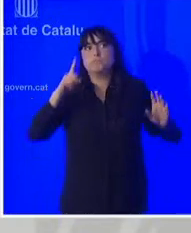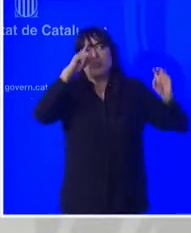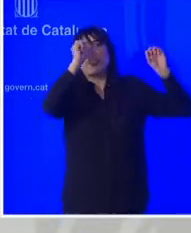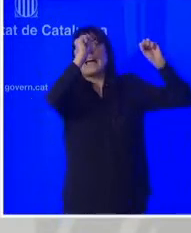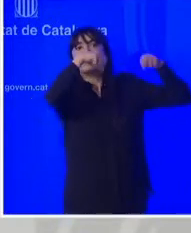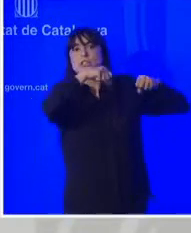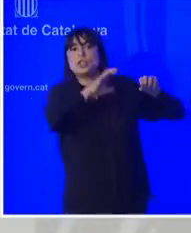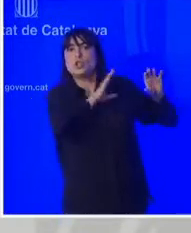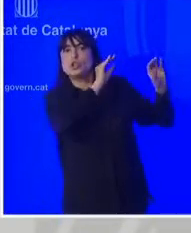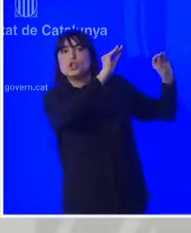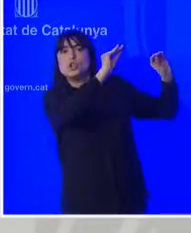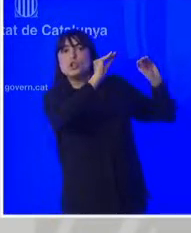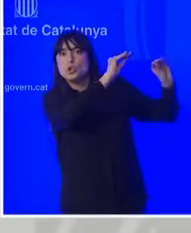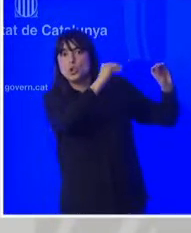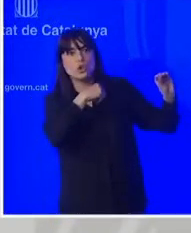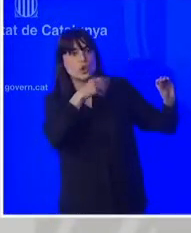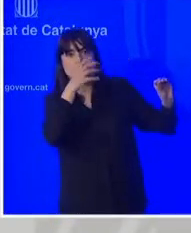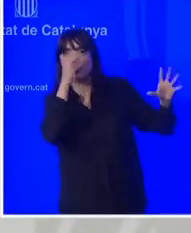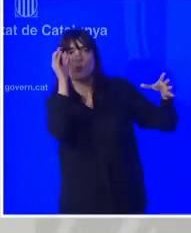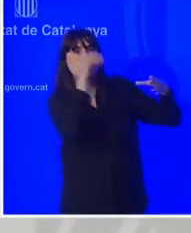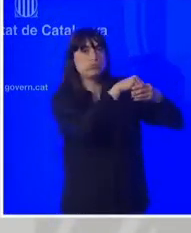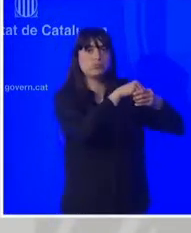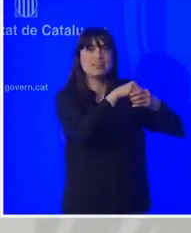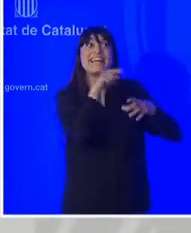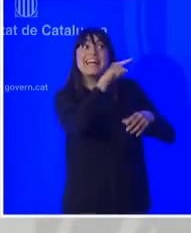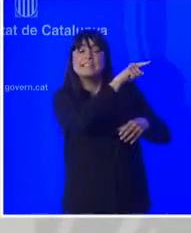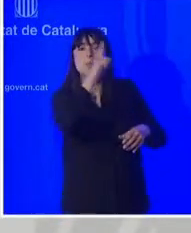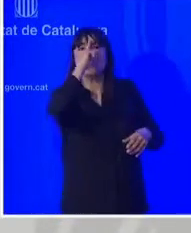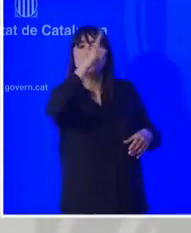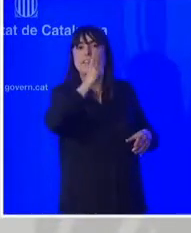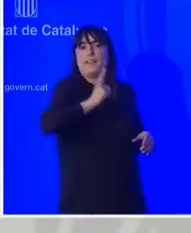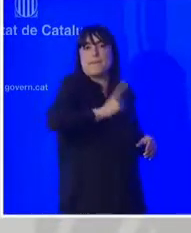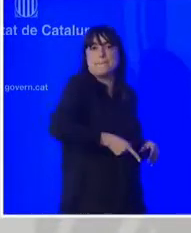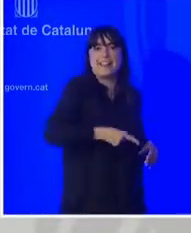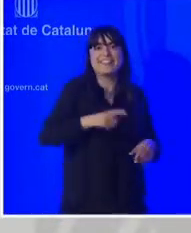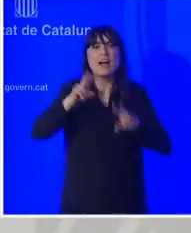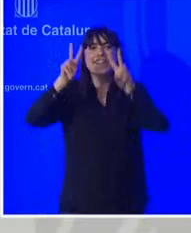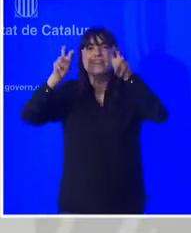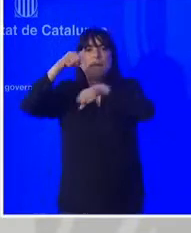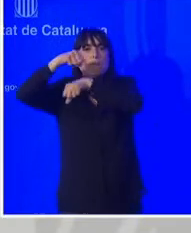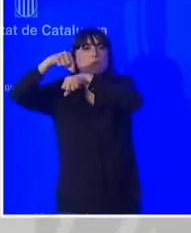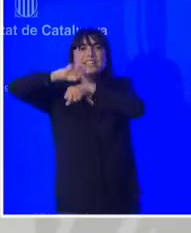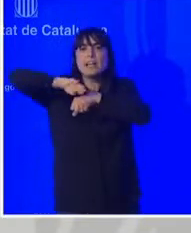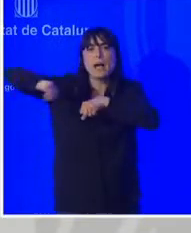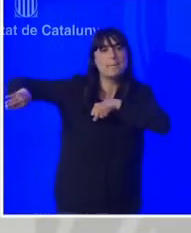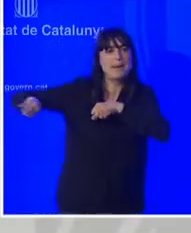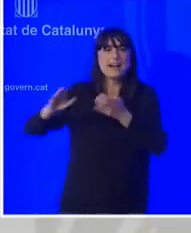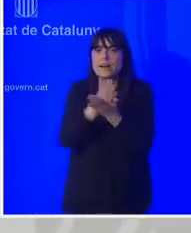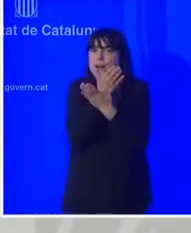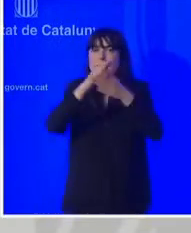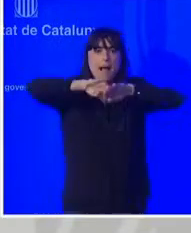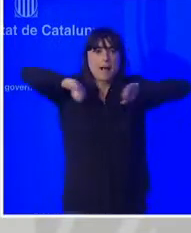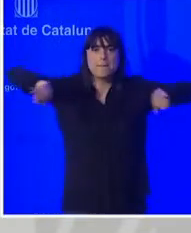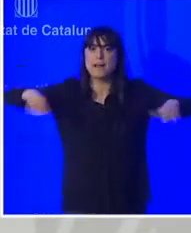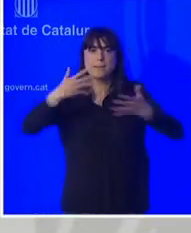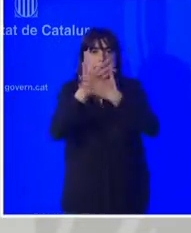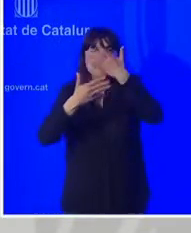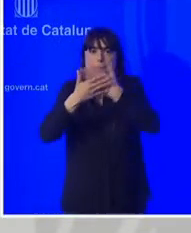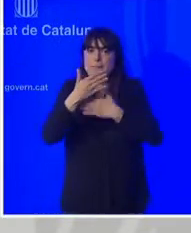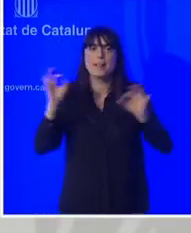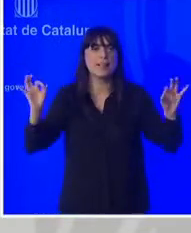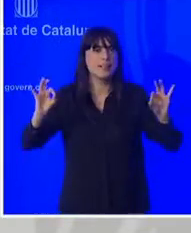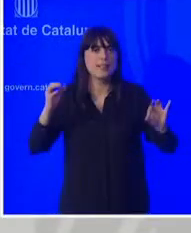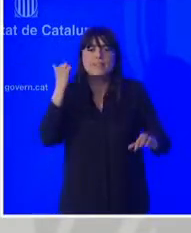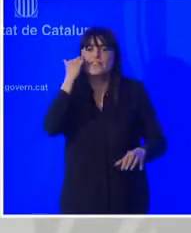decisió tècnica dels comandaments policials i no política Gràcies El torn de la Marta a les sales del